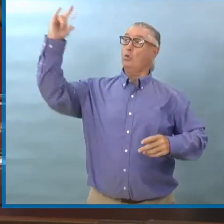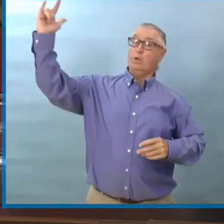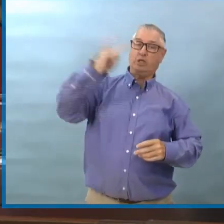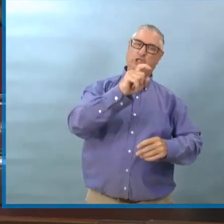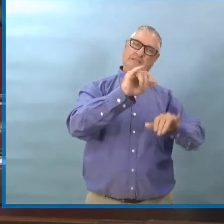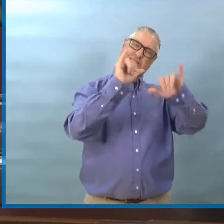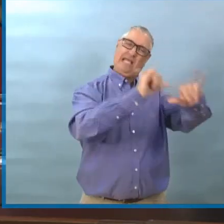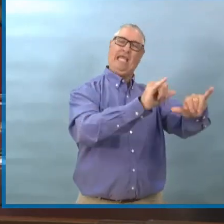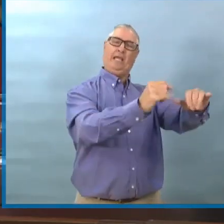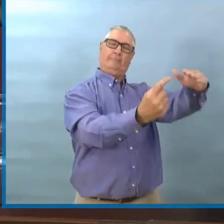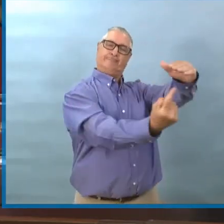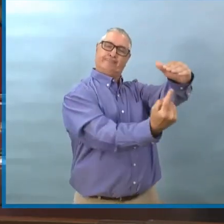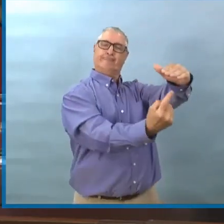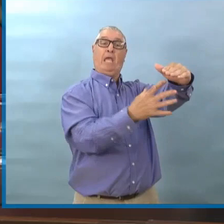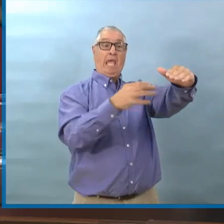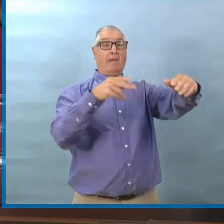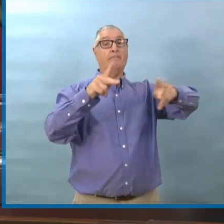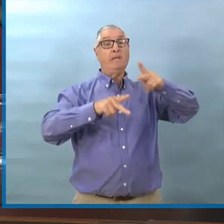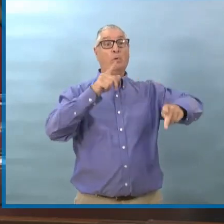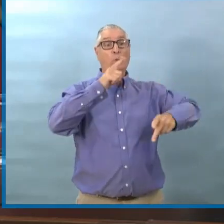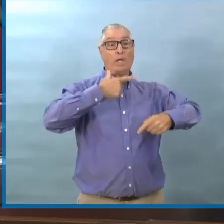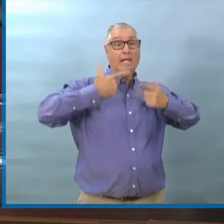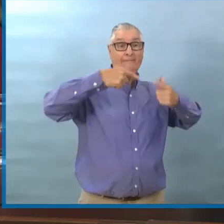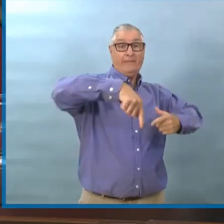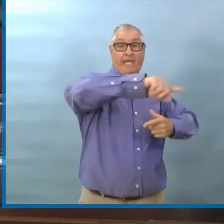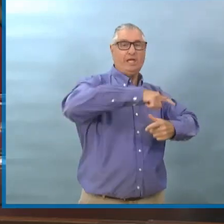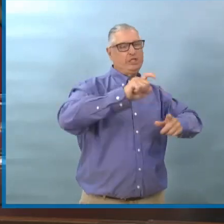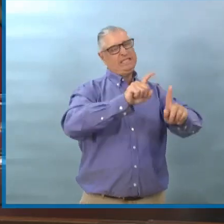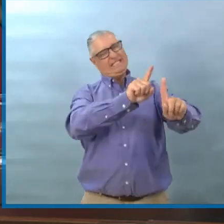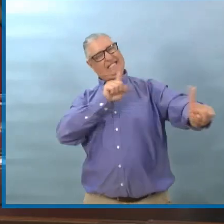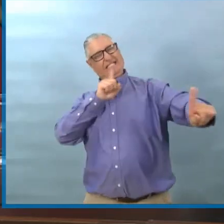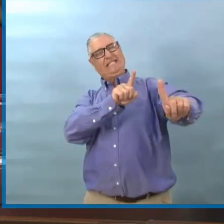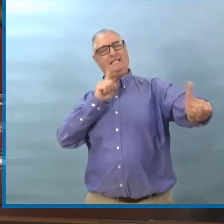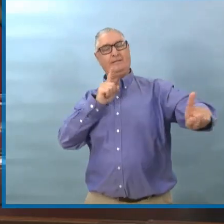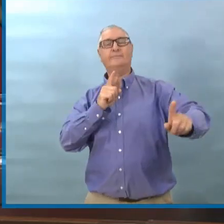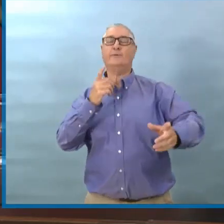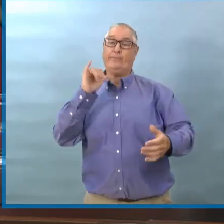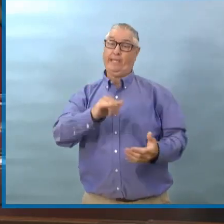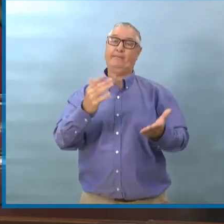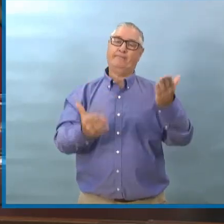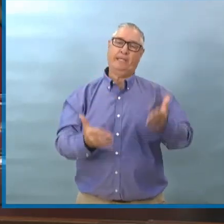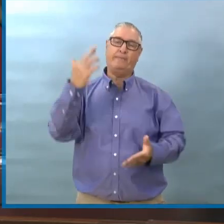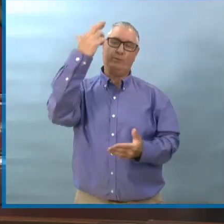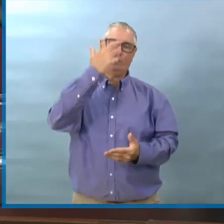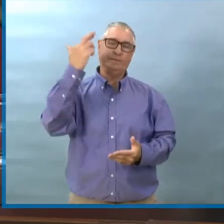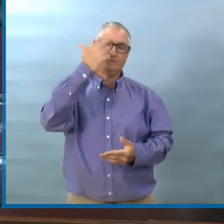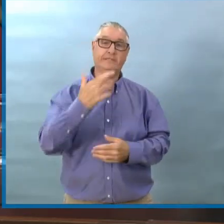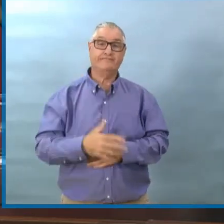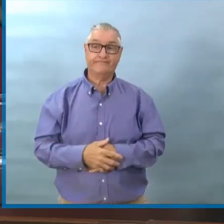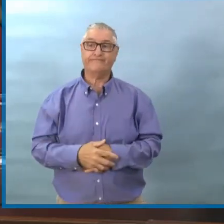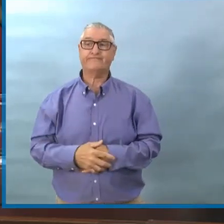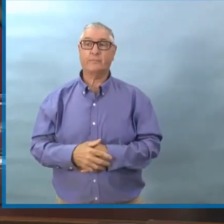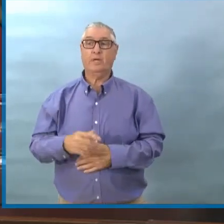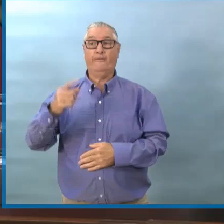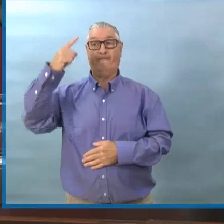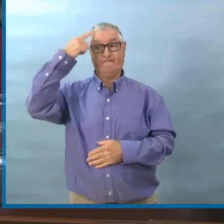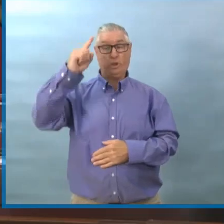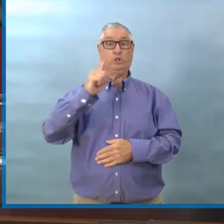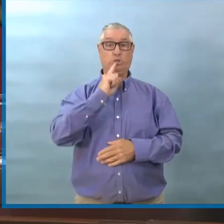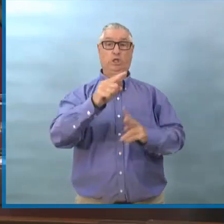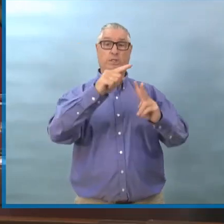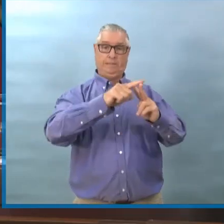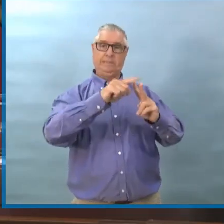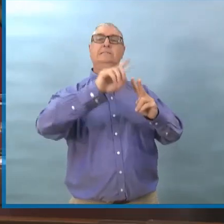C'est dur de dire, de trouver ce qui s'est vraiment passé. Mais on sait que la personne qui a voyagé s'est isolée